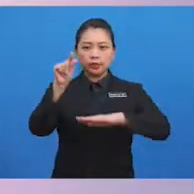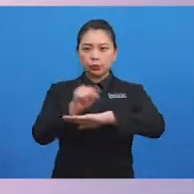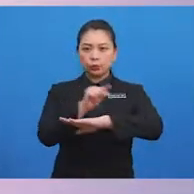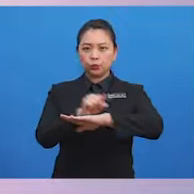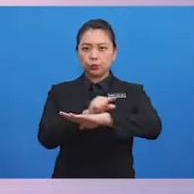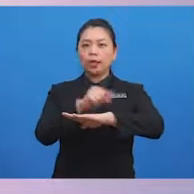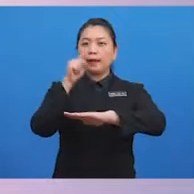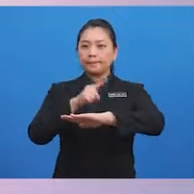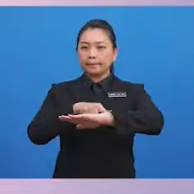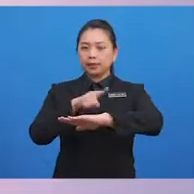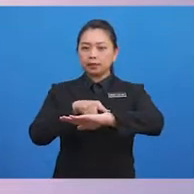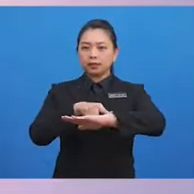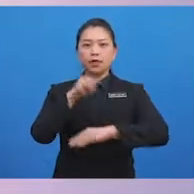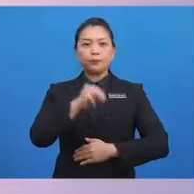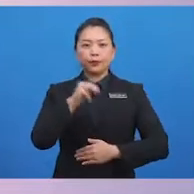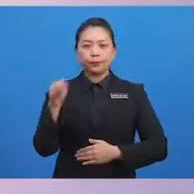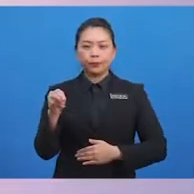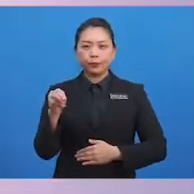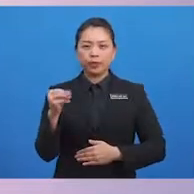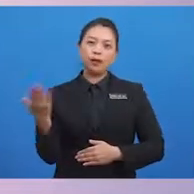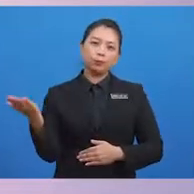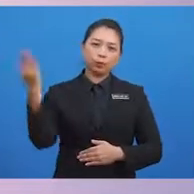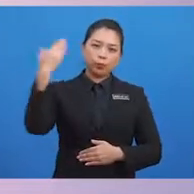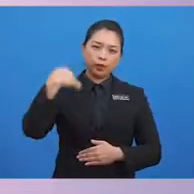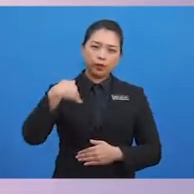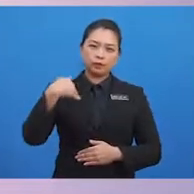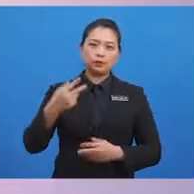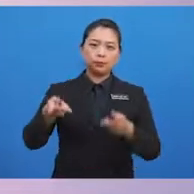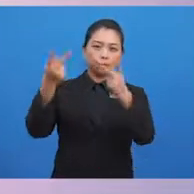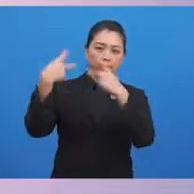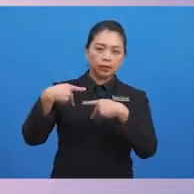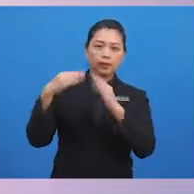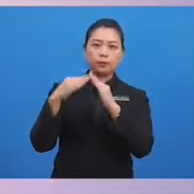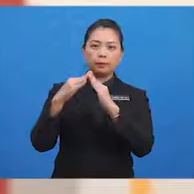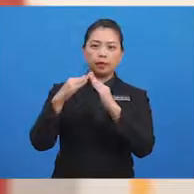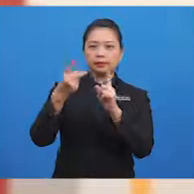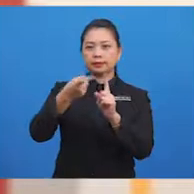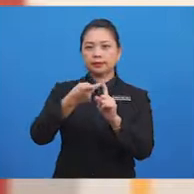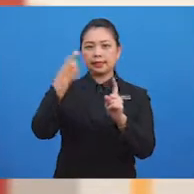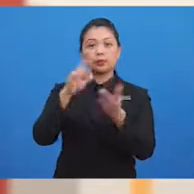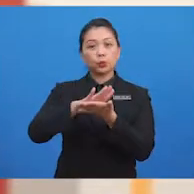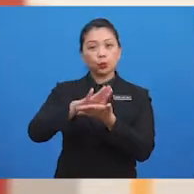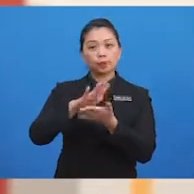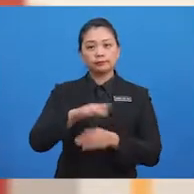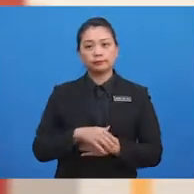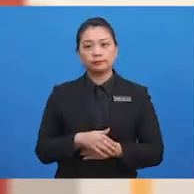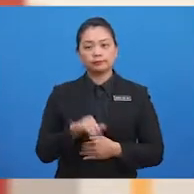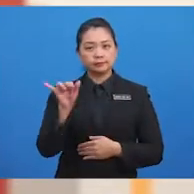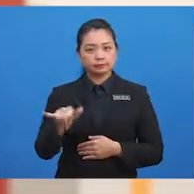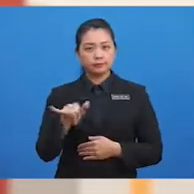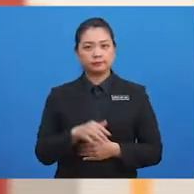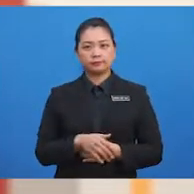semasa murid-murid pulang ke rumah dari sekolah? Ya,